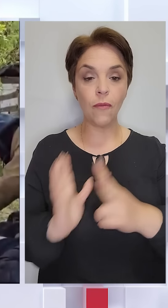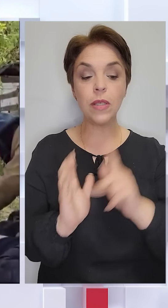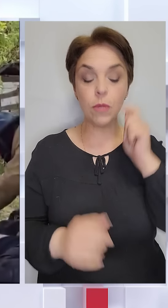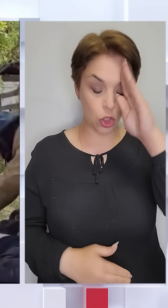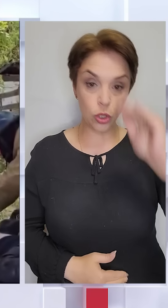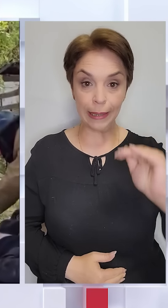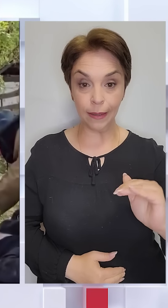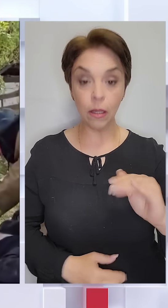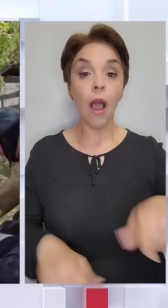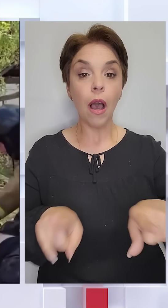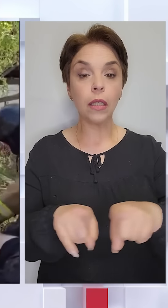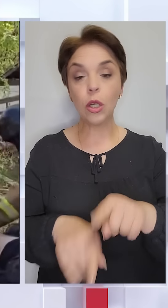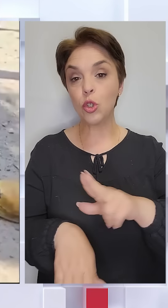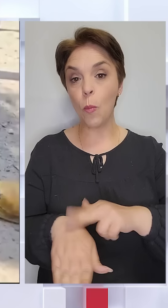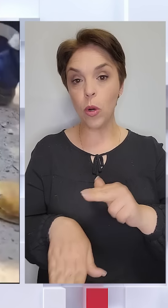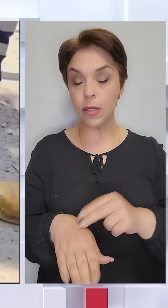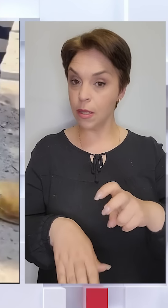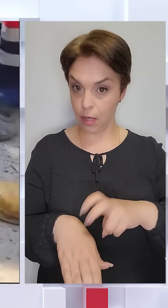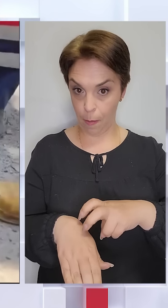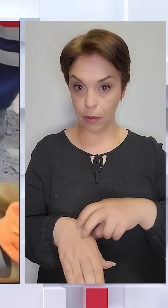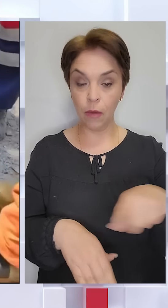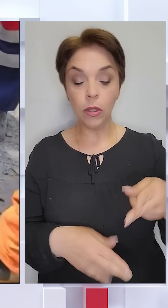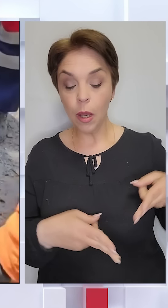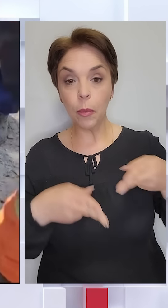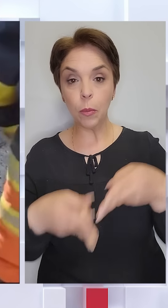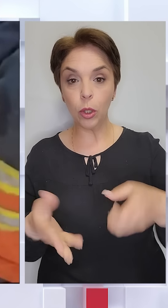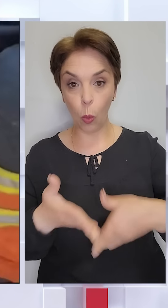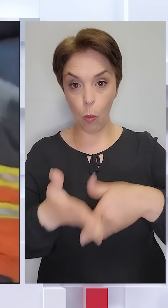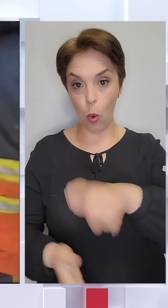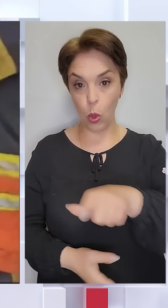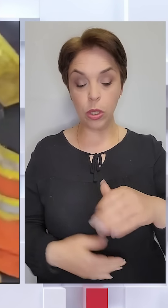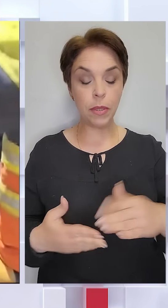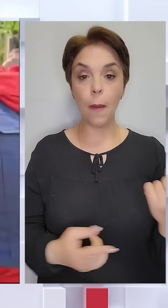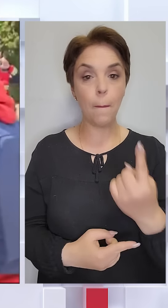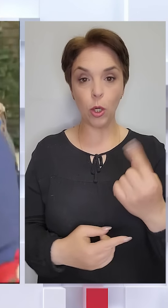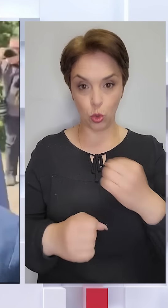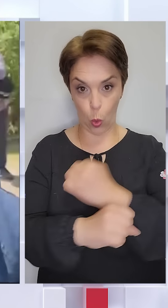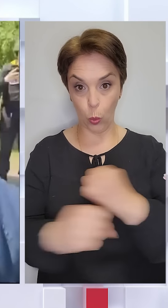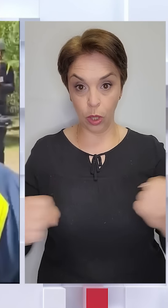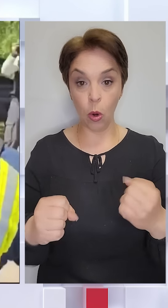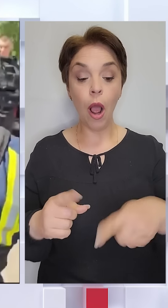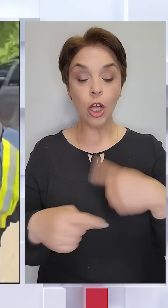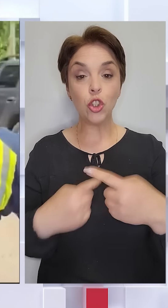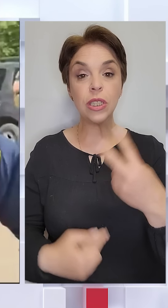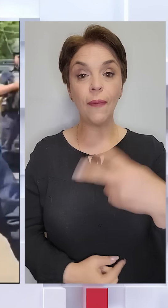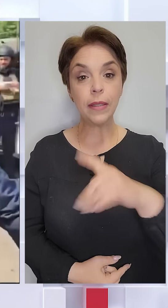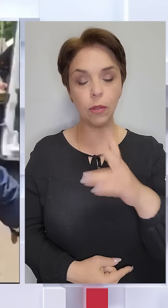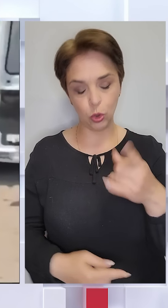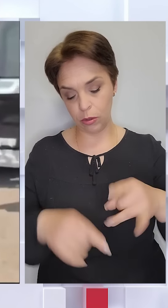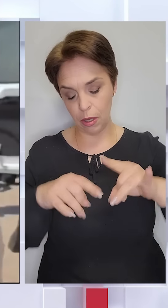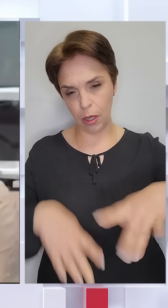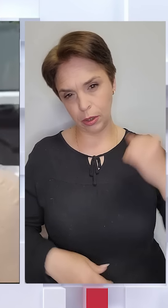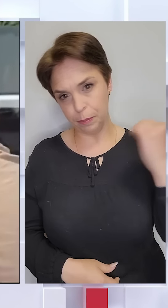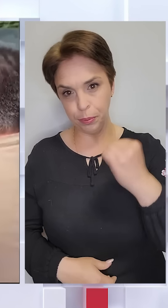дитина, а також поліцейський та медик. Вони прибули на допомогу людям після першого удару. А вже за 20 хвилин ще одна ракета